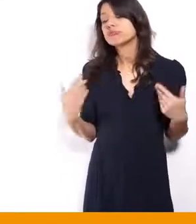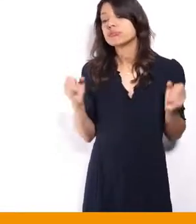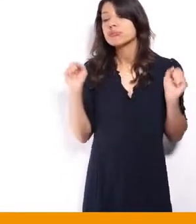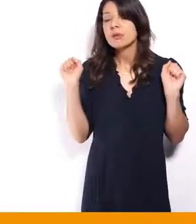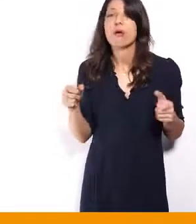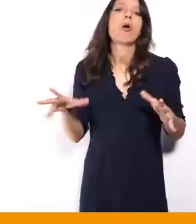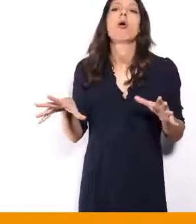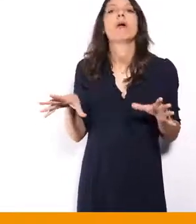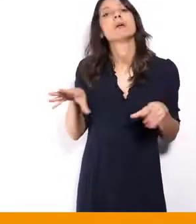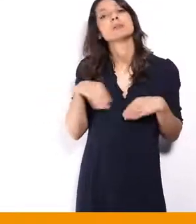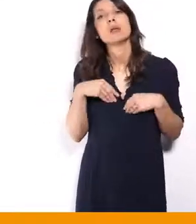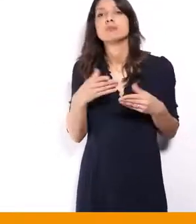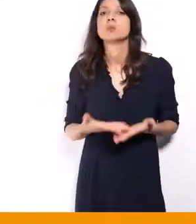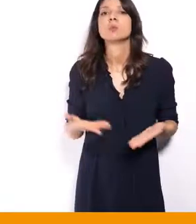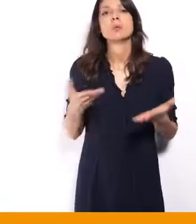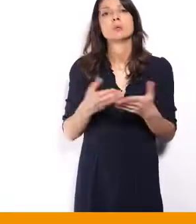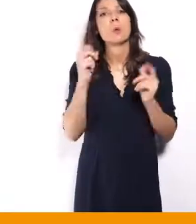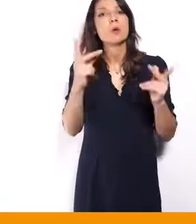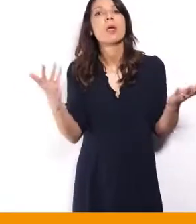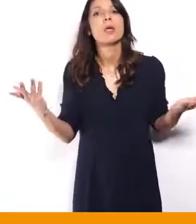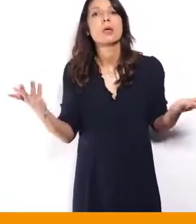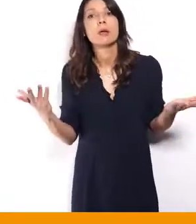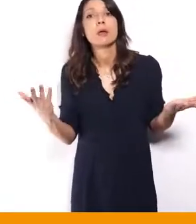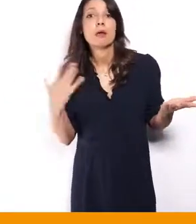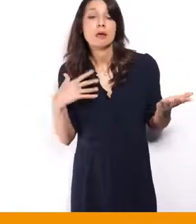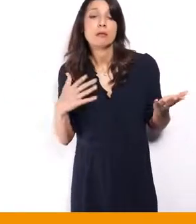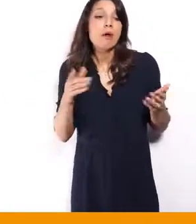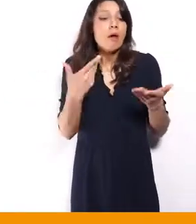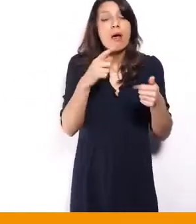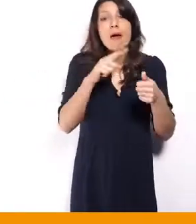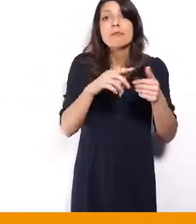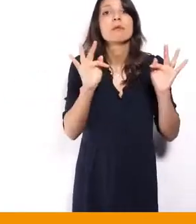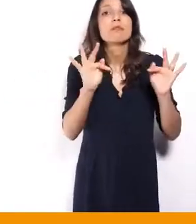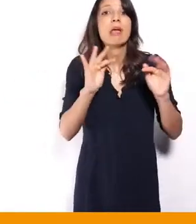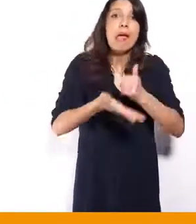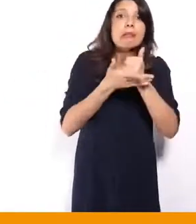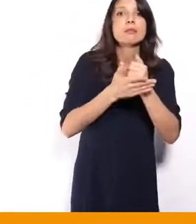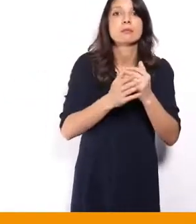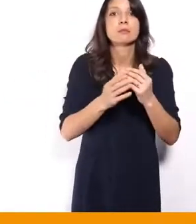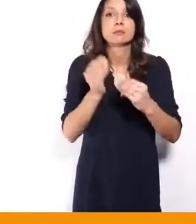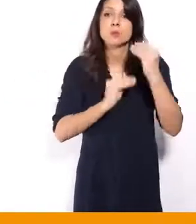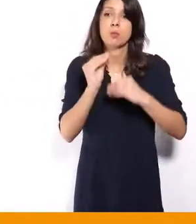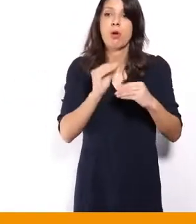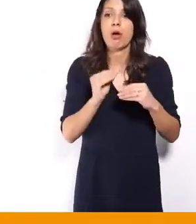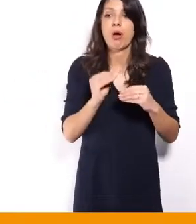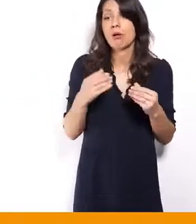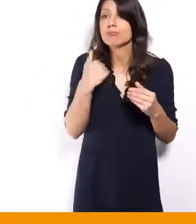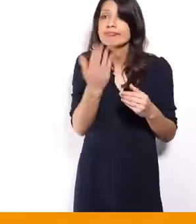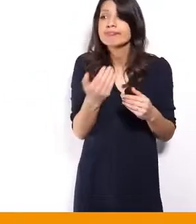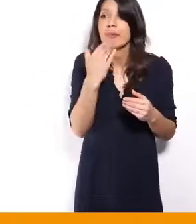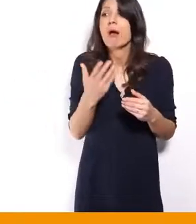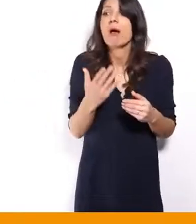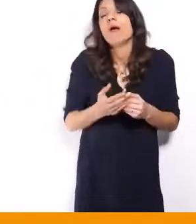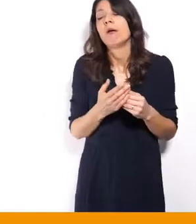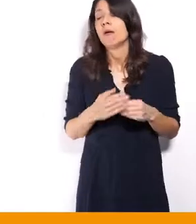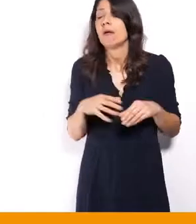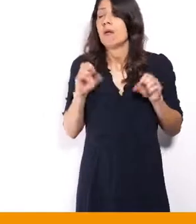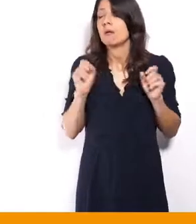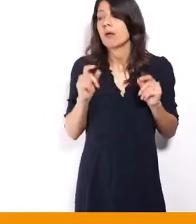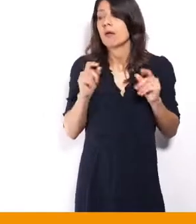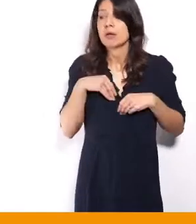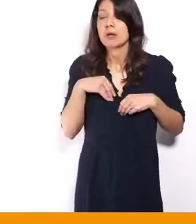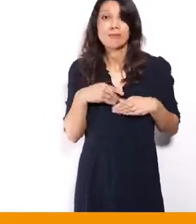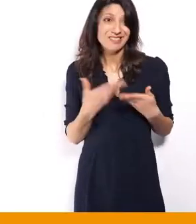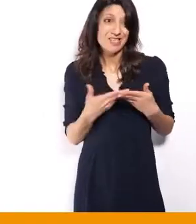à un certain nombre de soins, un certain nombre d'aides. Et ça, ce n pas acceptable. Ce n pas acceptable. Ce n pas acceptable.